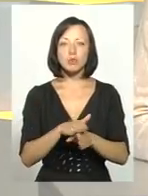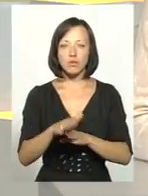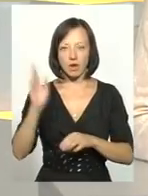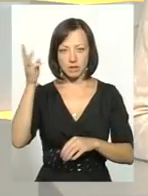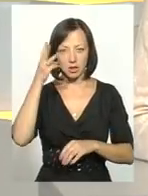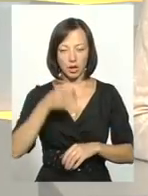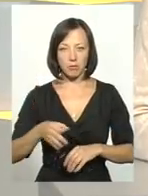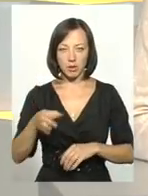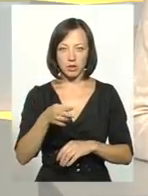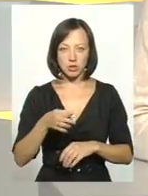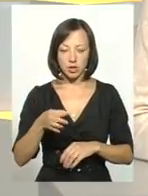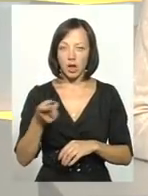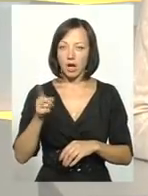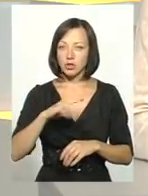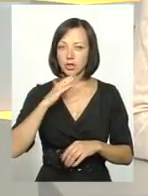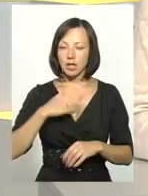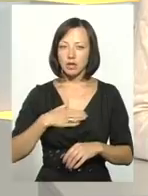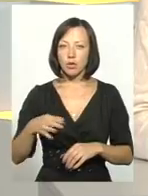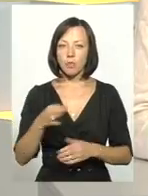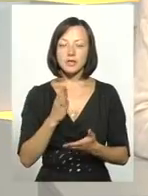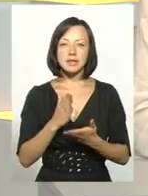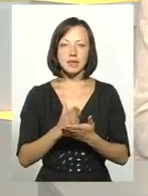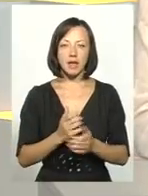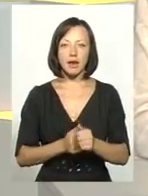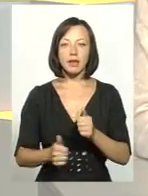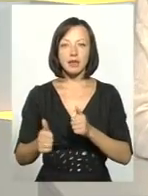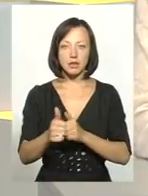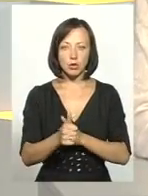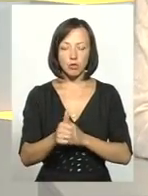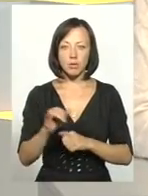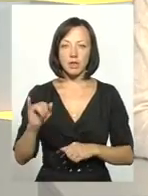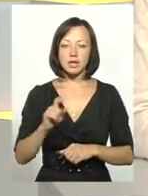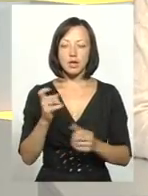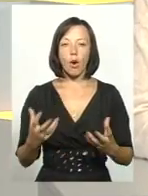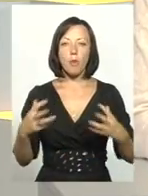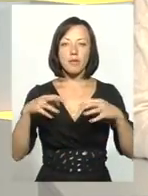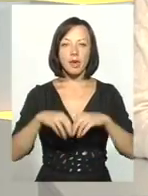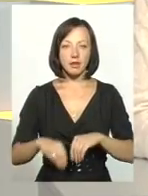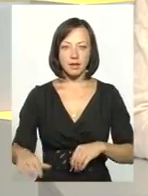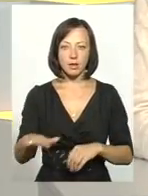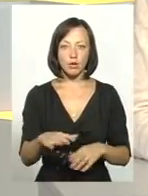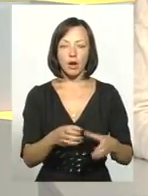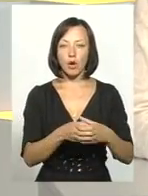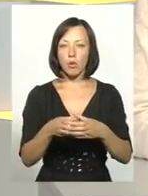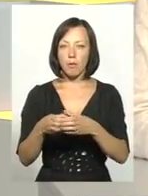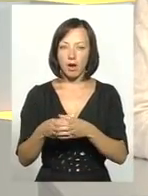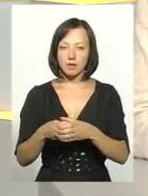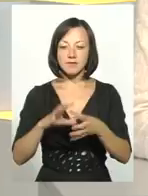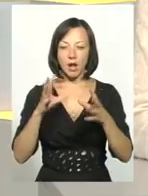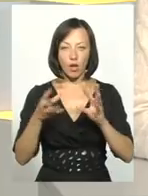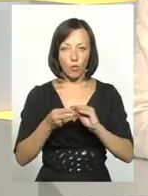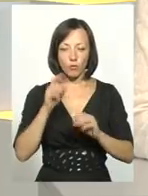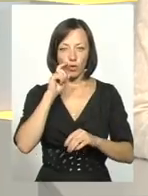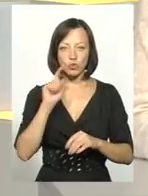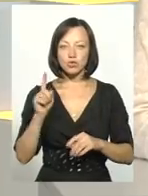Хмельниччині. Адже наша область є, по суті, лідером із об'єднання територіальних громад загалом в державі.